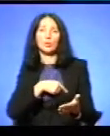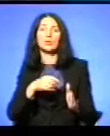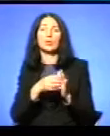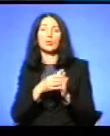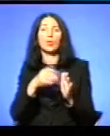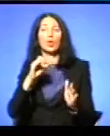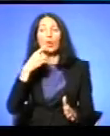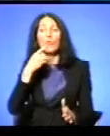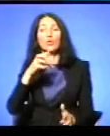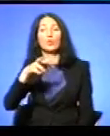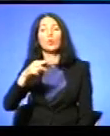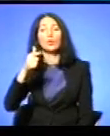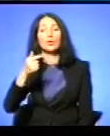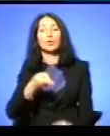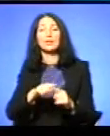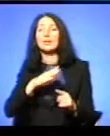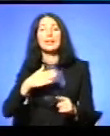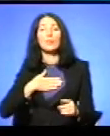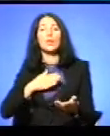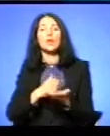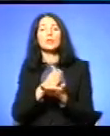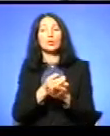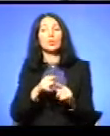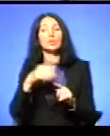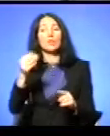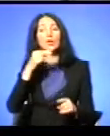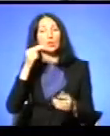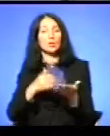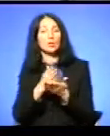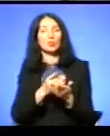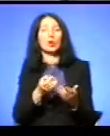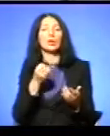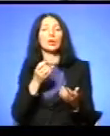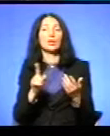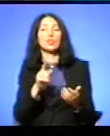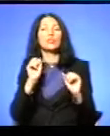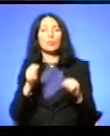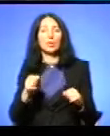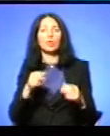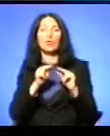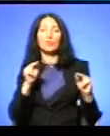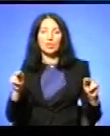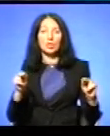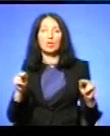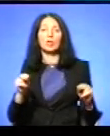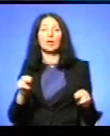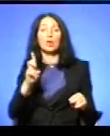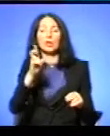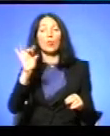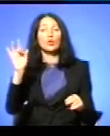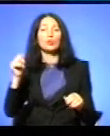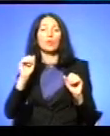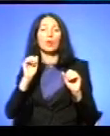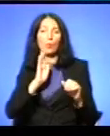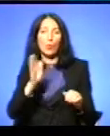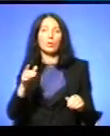це ваша Чи претендував би вчитель музики з борща Колись стати парламентом? Так ніколи Це ви мене зробили таким політиком О, так